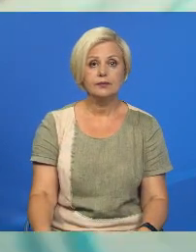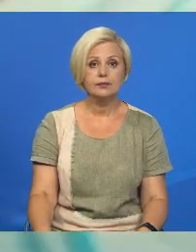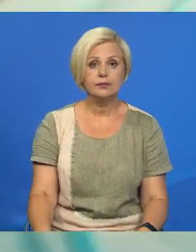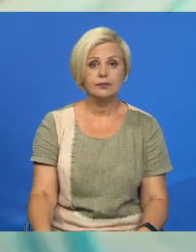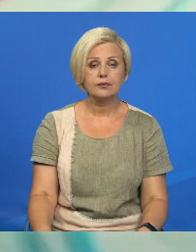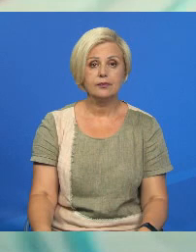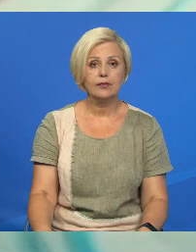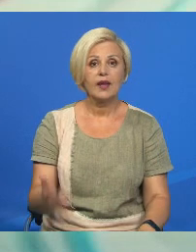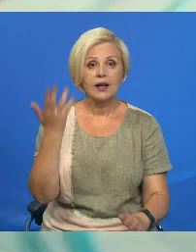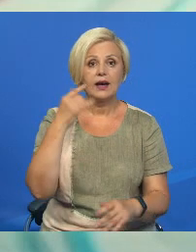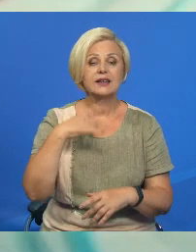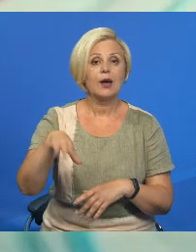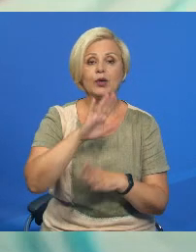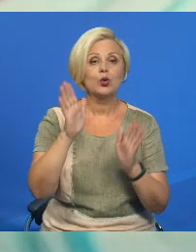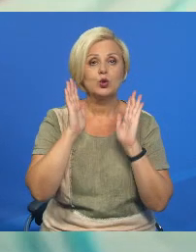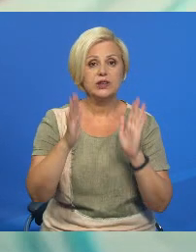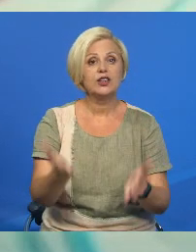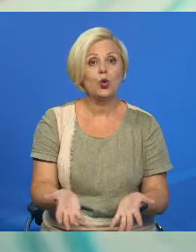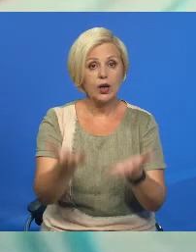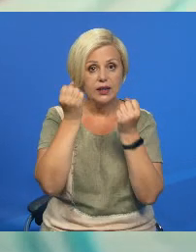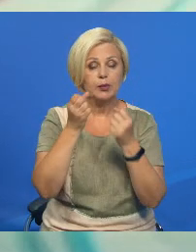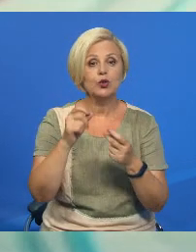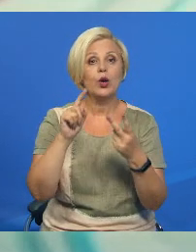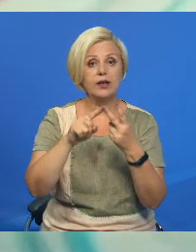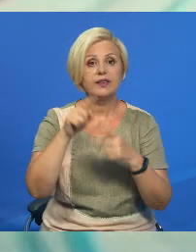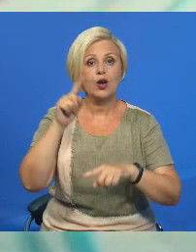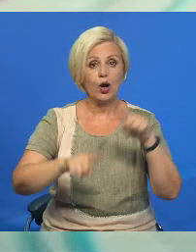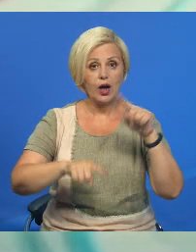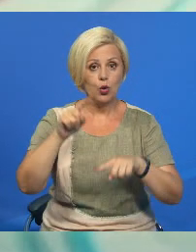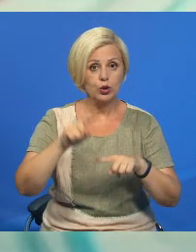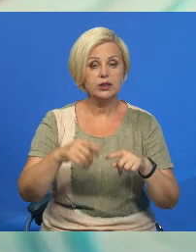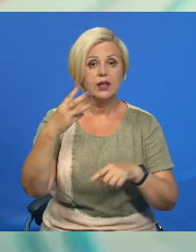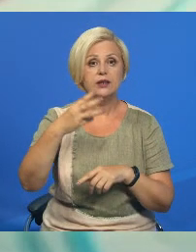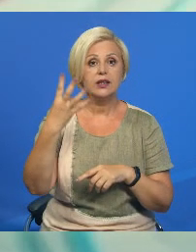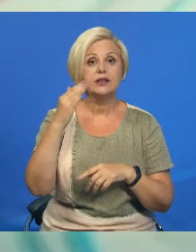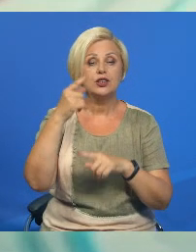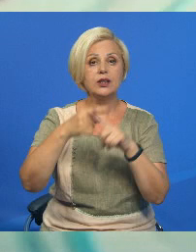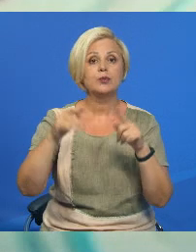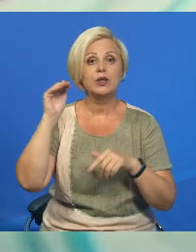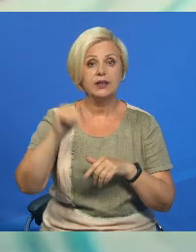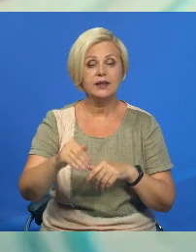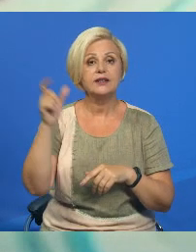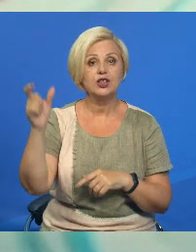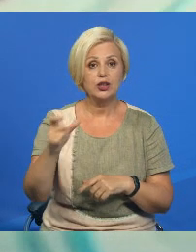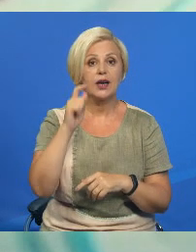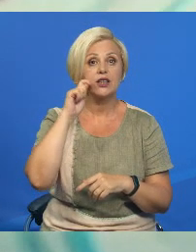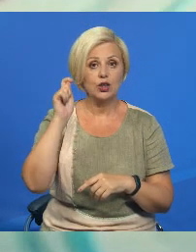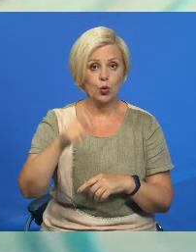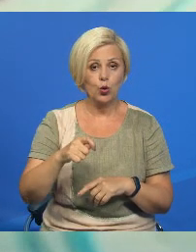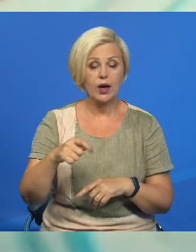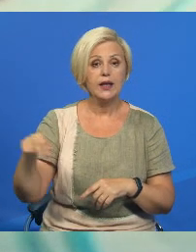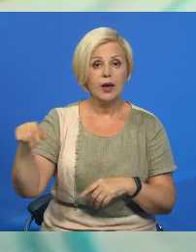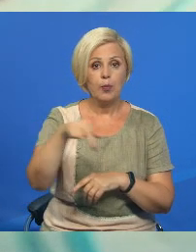Кали Беларусь не только выратовання, али и другая родима. 34,5 тысяч грамадян Украины